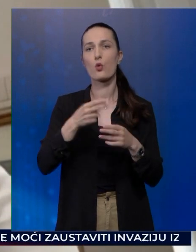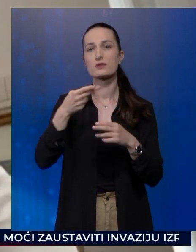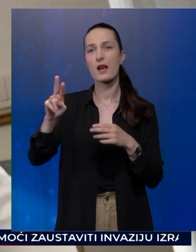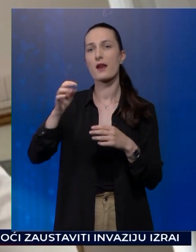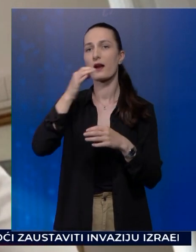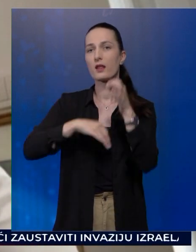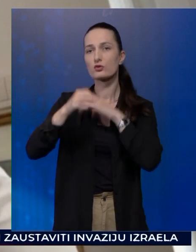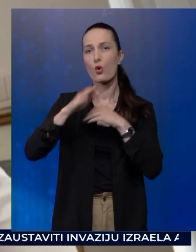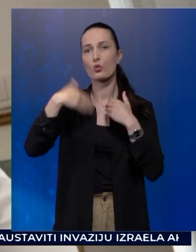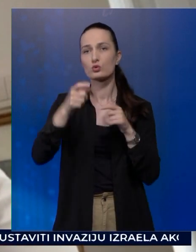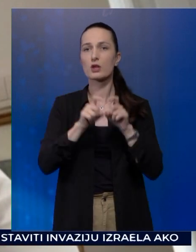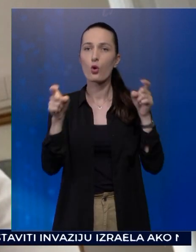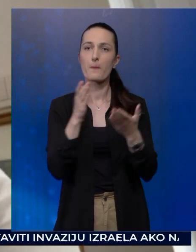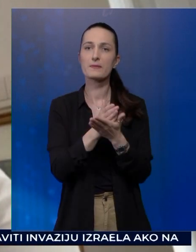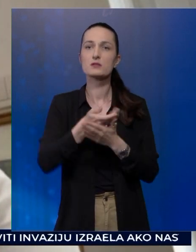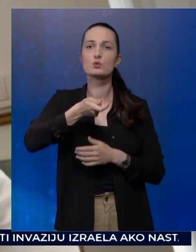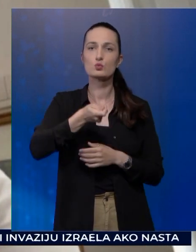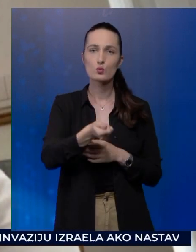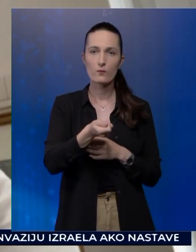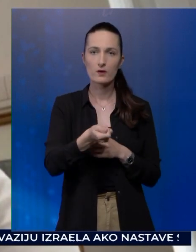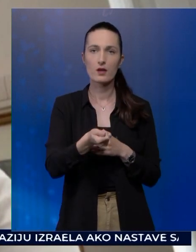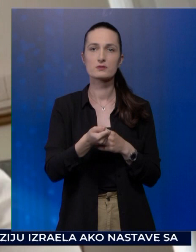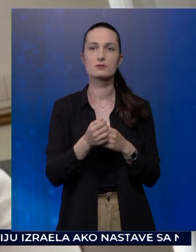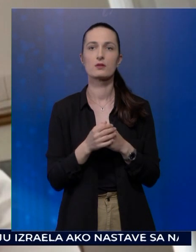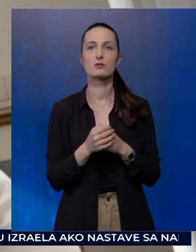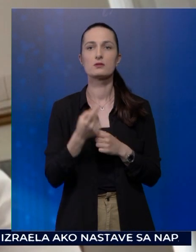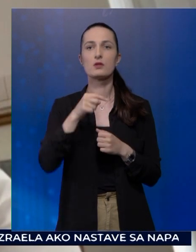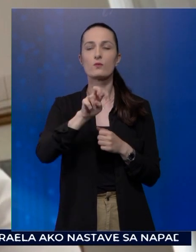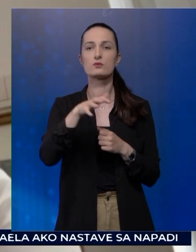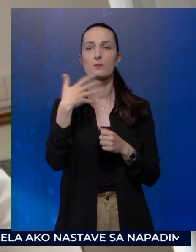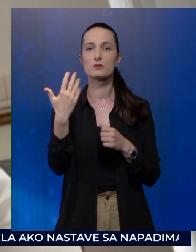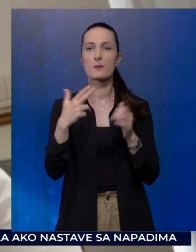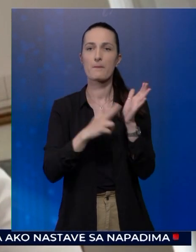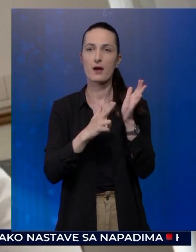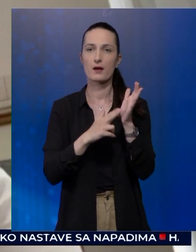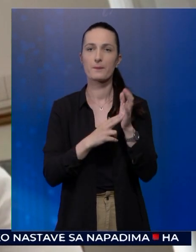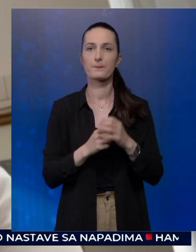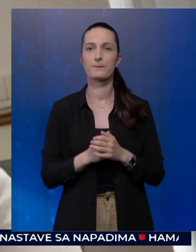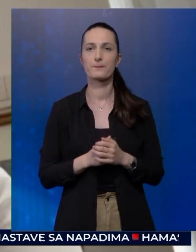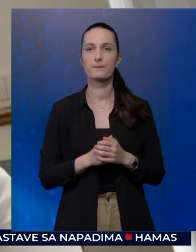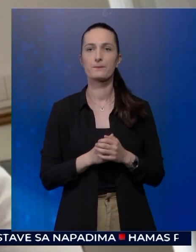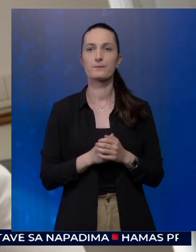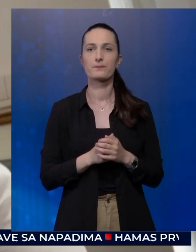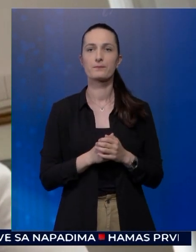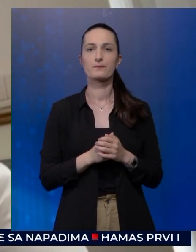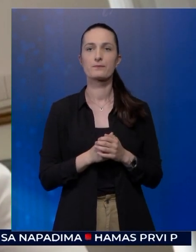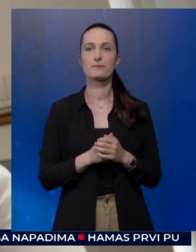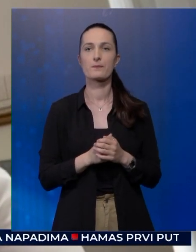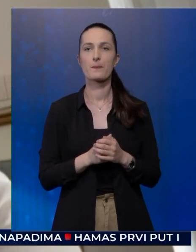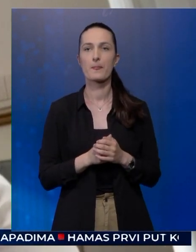koji su indicirani od strane liječnika, odnosno ginekologa, biti sufinansirani sa